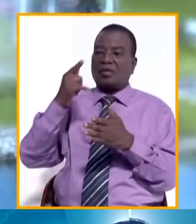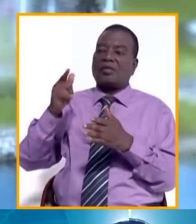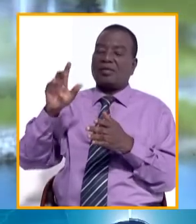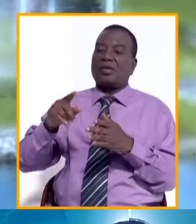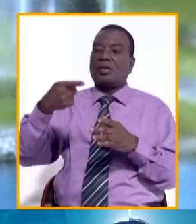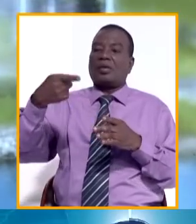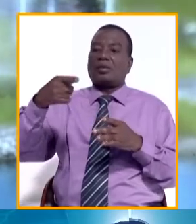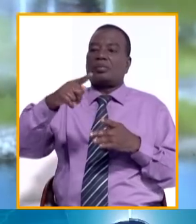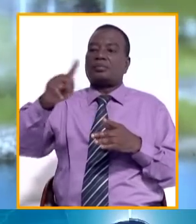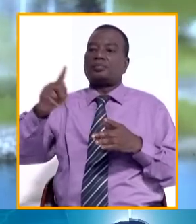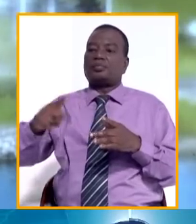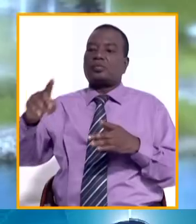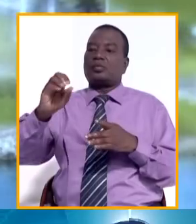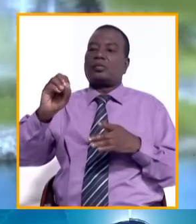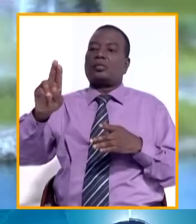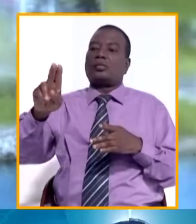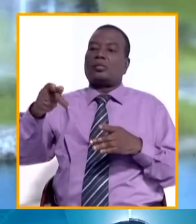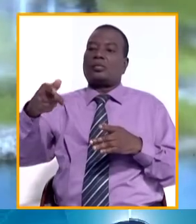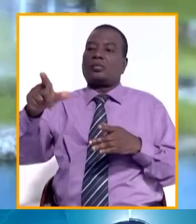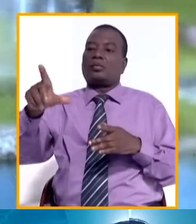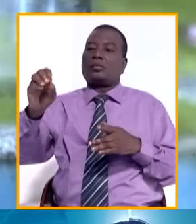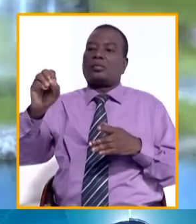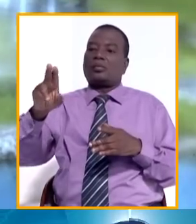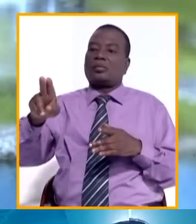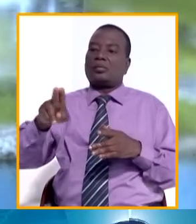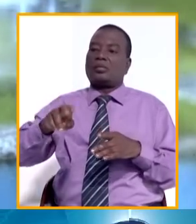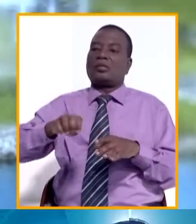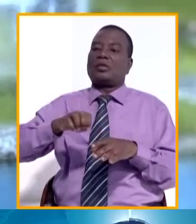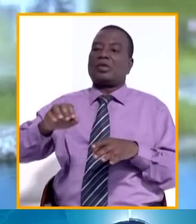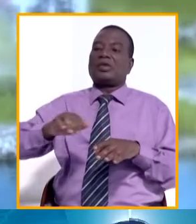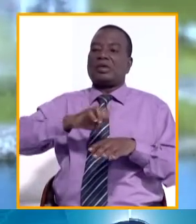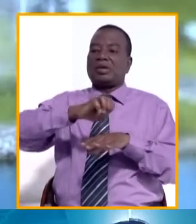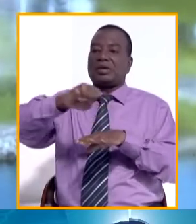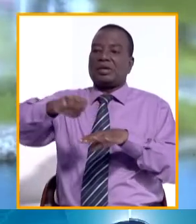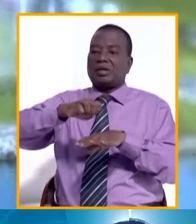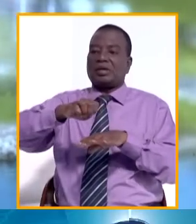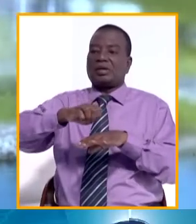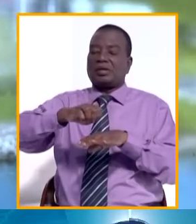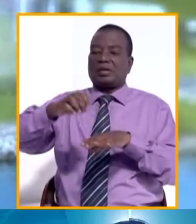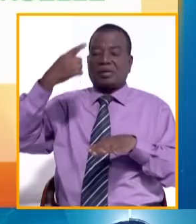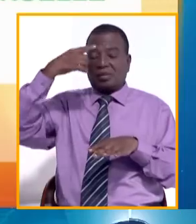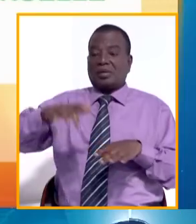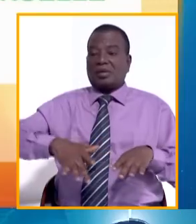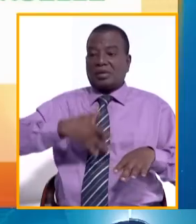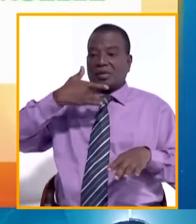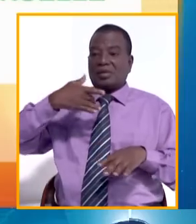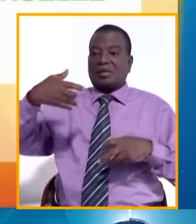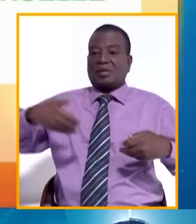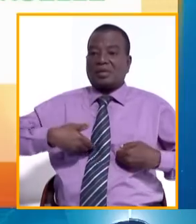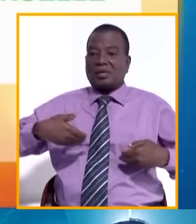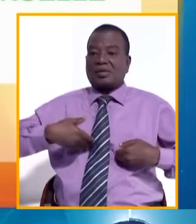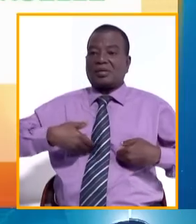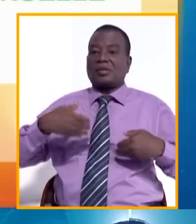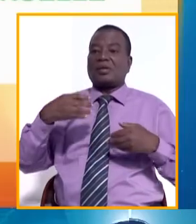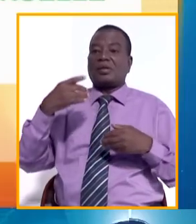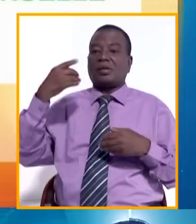urbaine dans les années 90, Billy Didier, artiste musicien, s'engage pour la sensibilisation de la jeunesse, pour l'enrôlement à la couverture maladie universelle. Il est